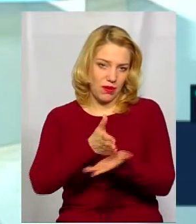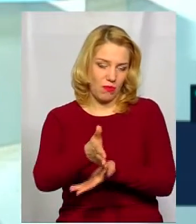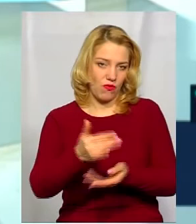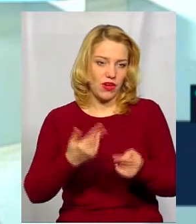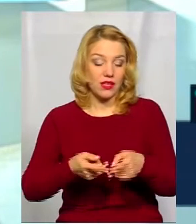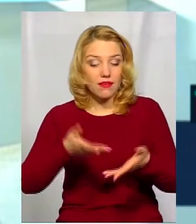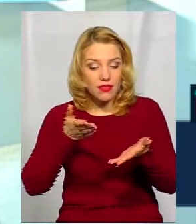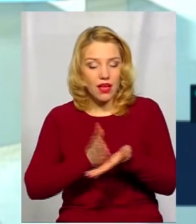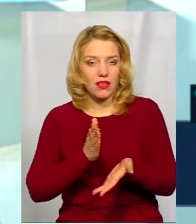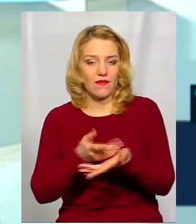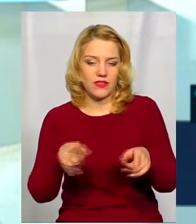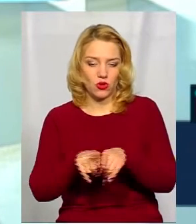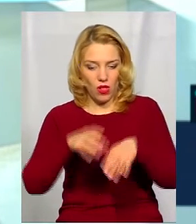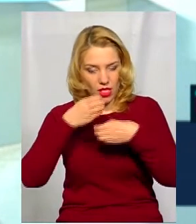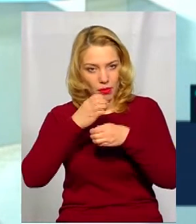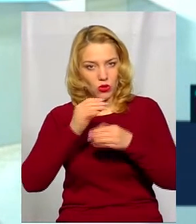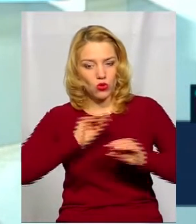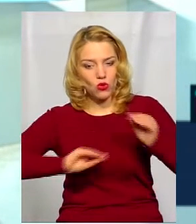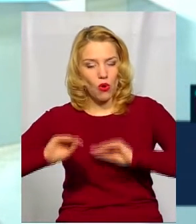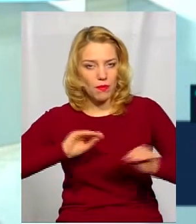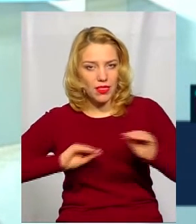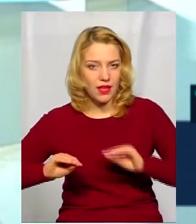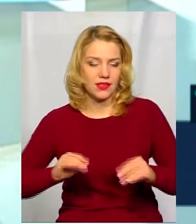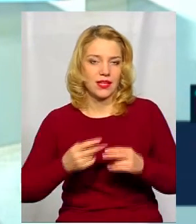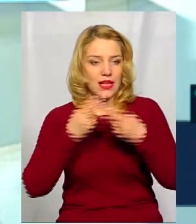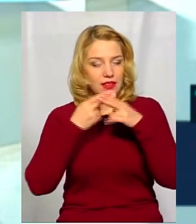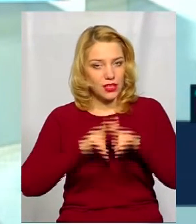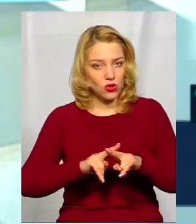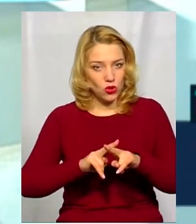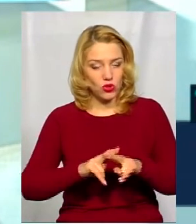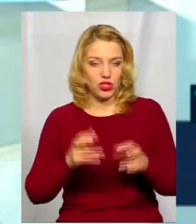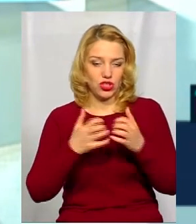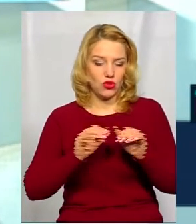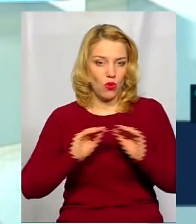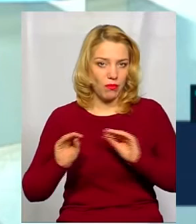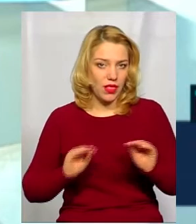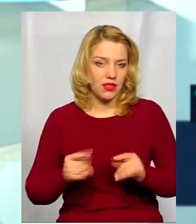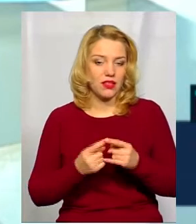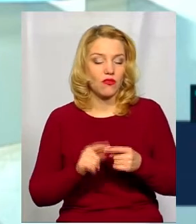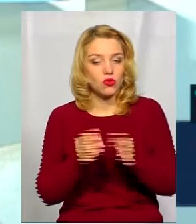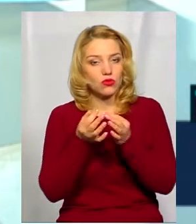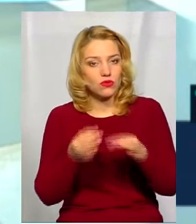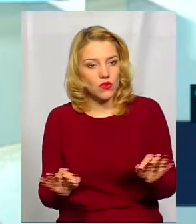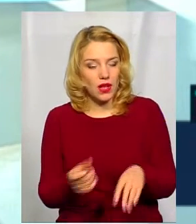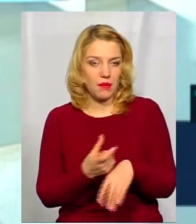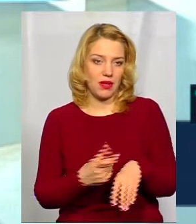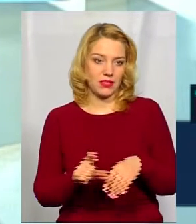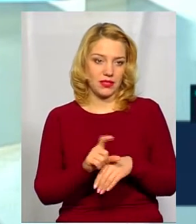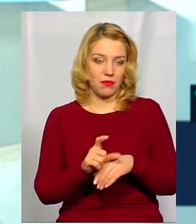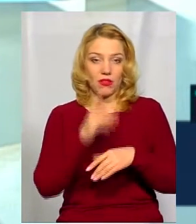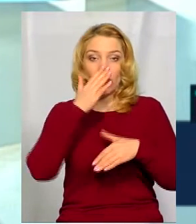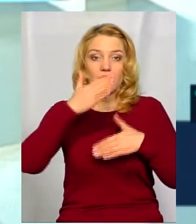саме якраз наявність ось такого лабораторного обладнання, технологічного, дозволяє якраз максимально